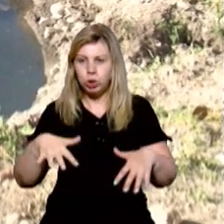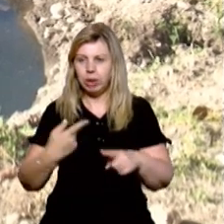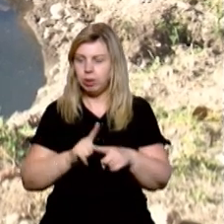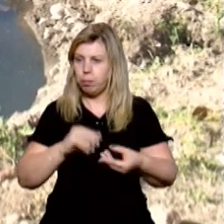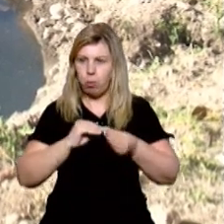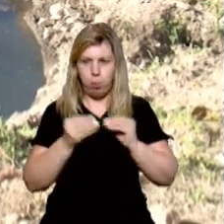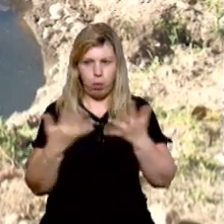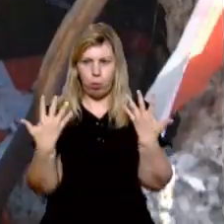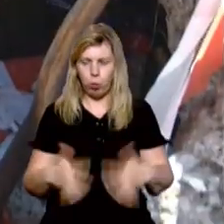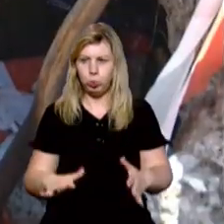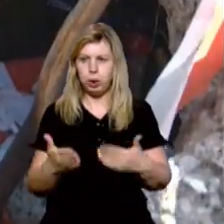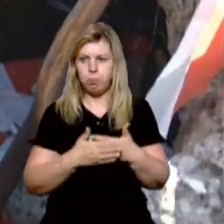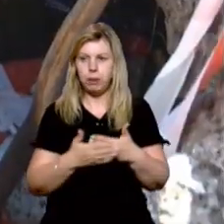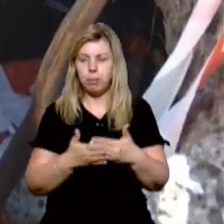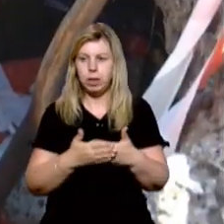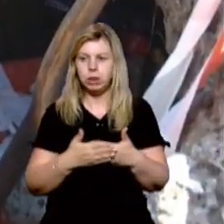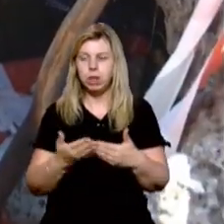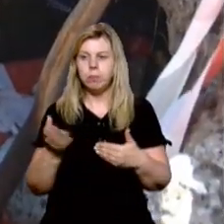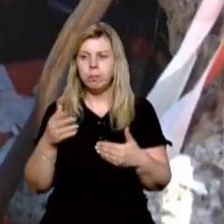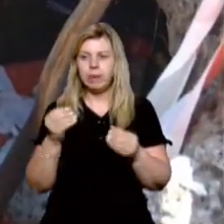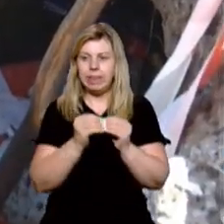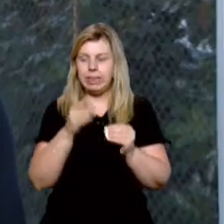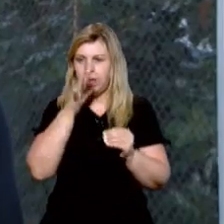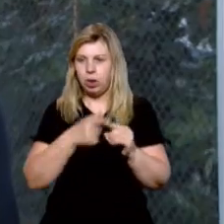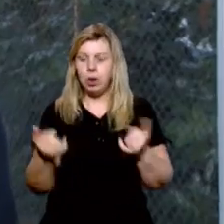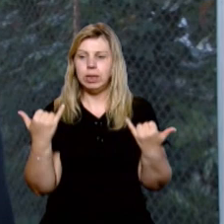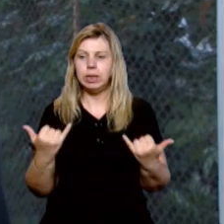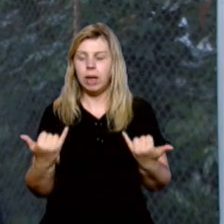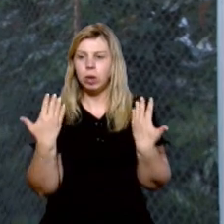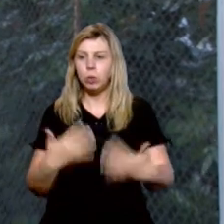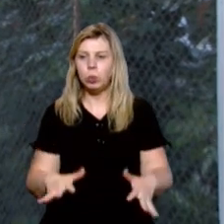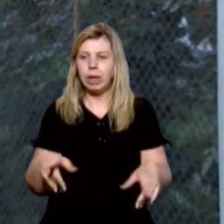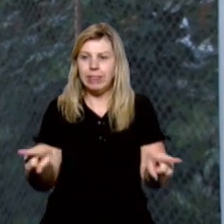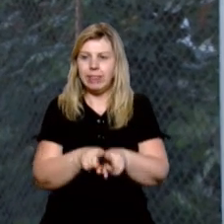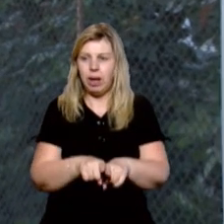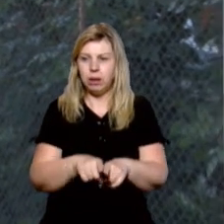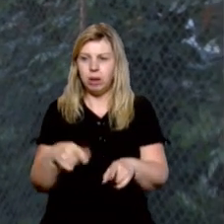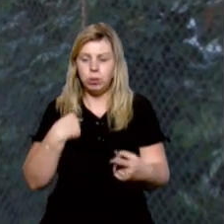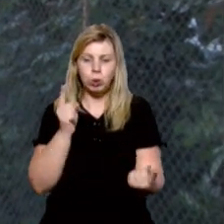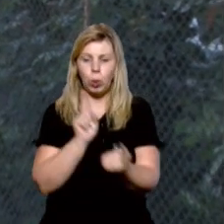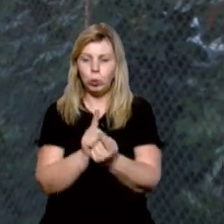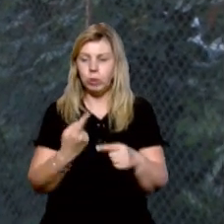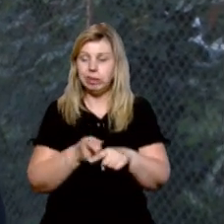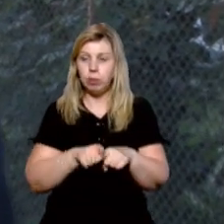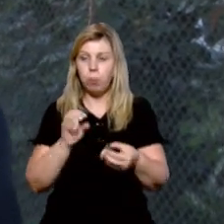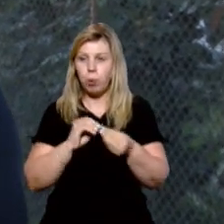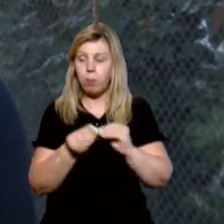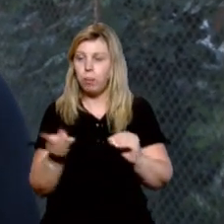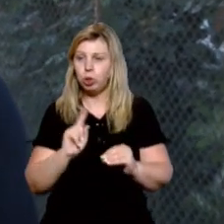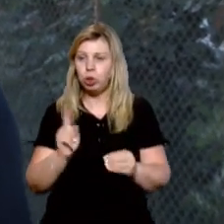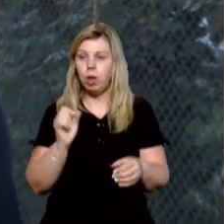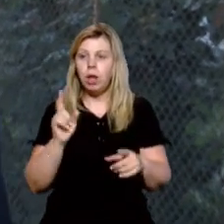триває приблизно, так, 10 років. Зараз вже так ми столкнулися у проблему, що